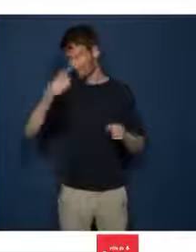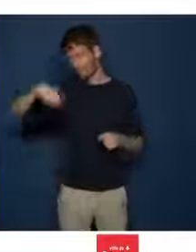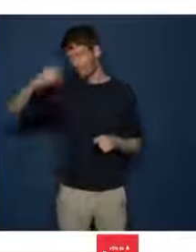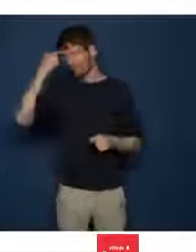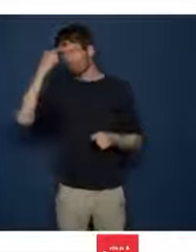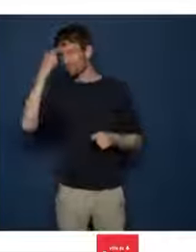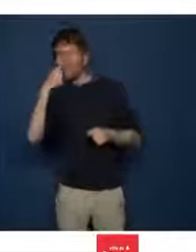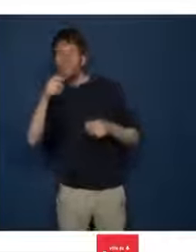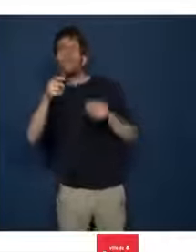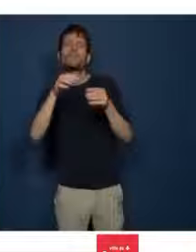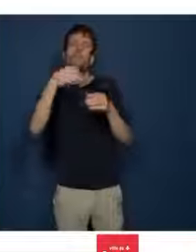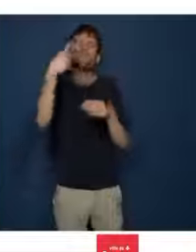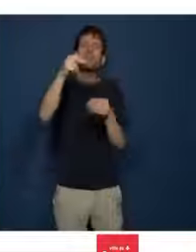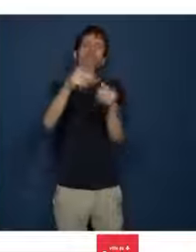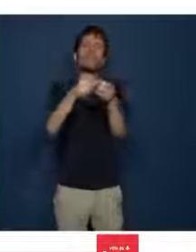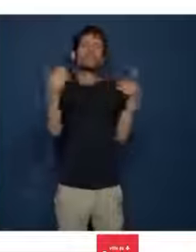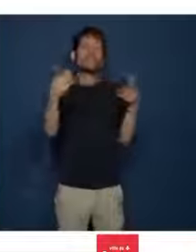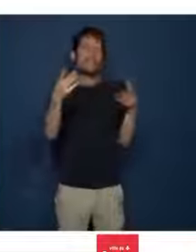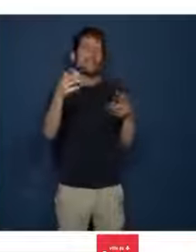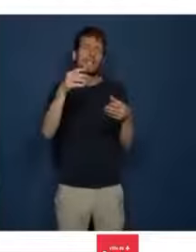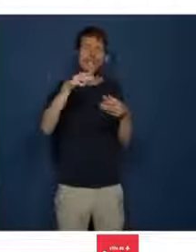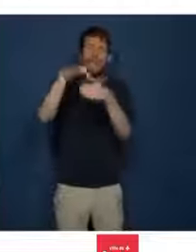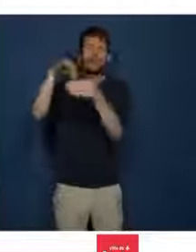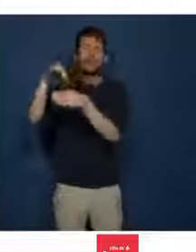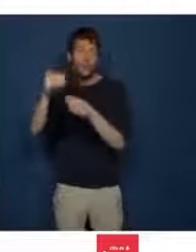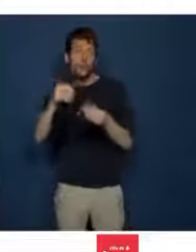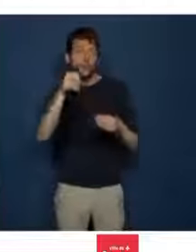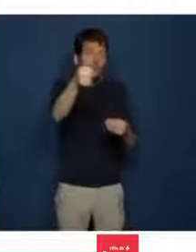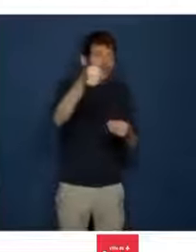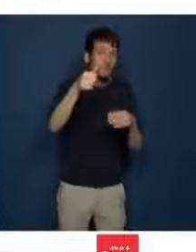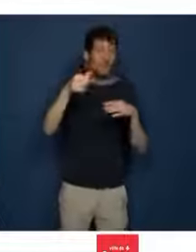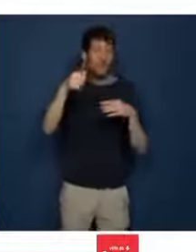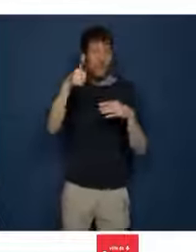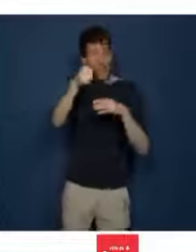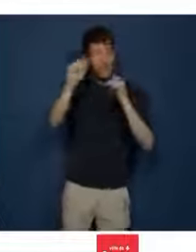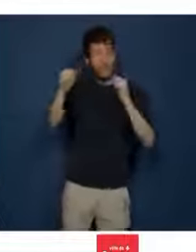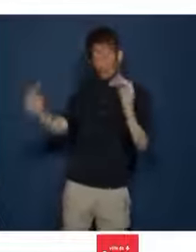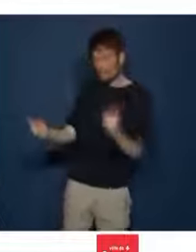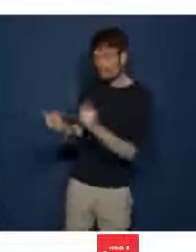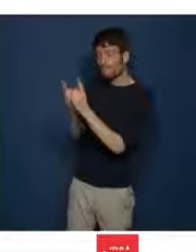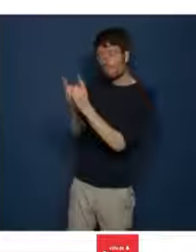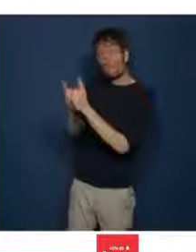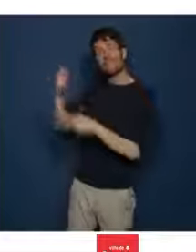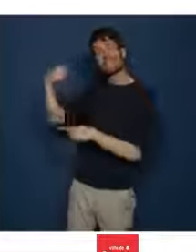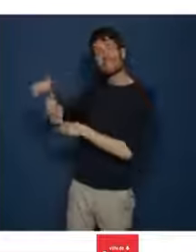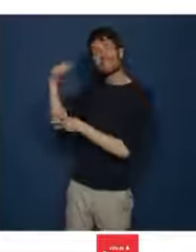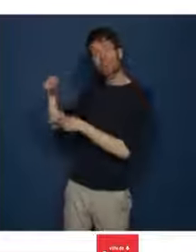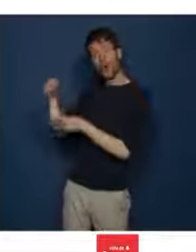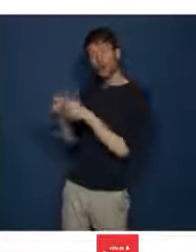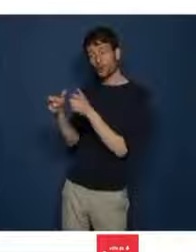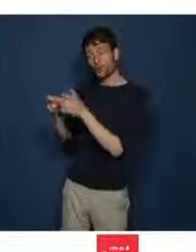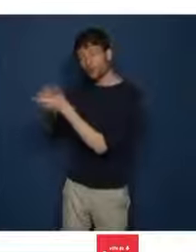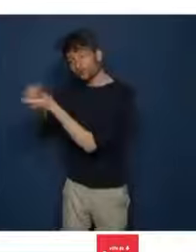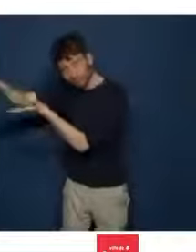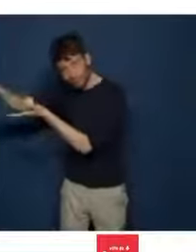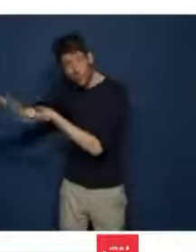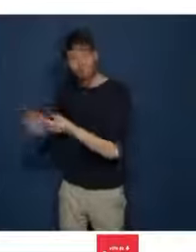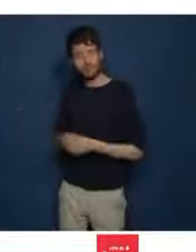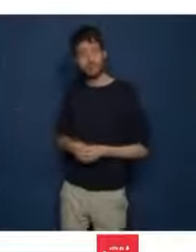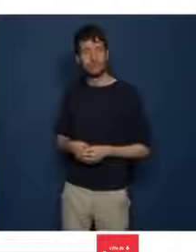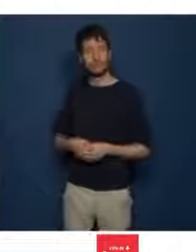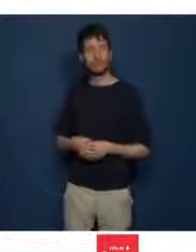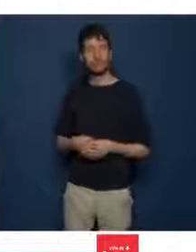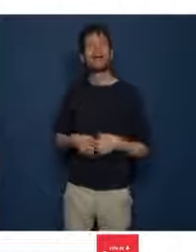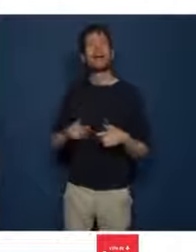vous-même, prieciez la peine de rencontrer le président de la société expulsée avant la mise en œuvre, puis l'exécution par la